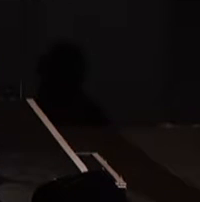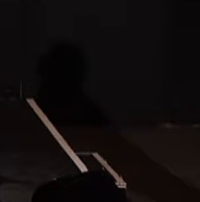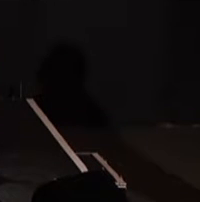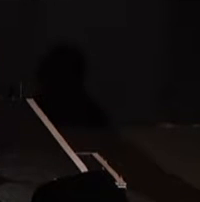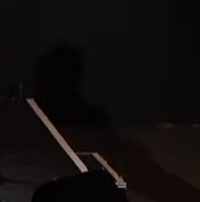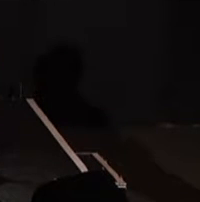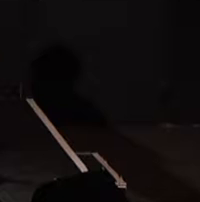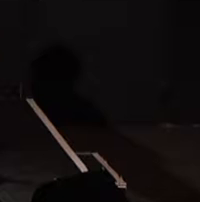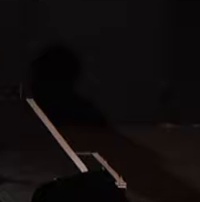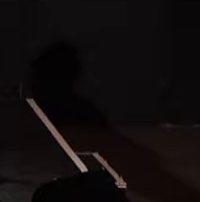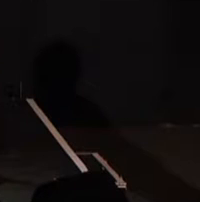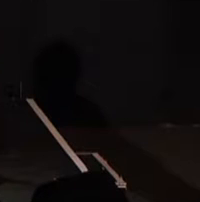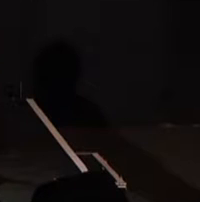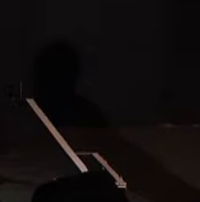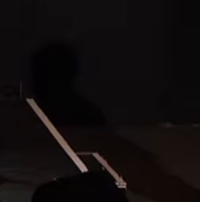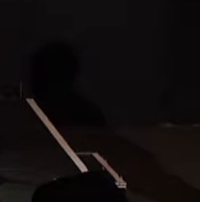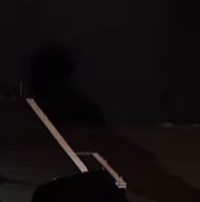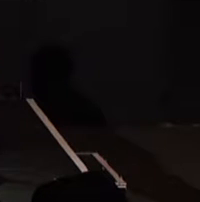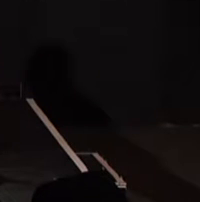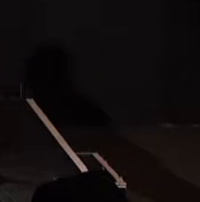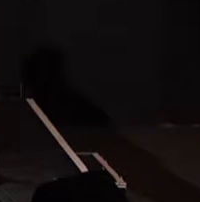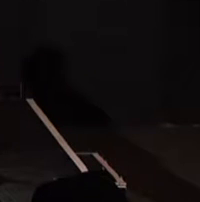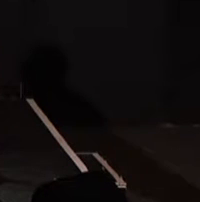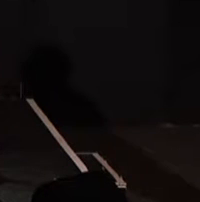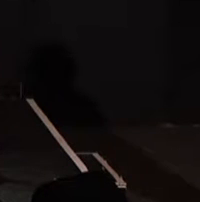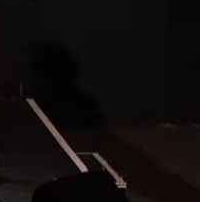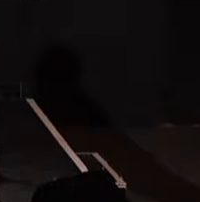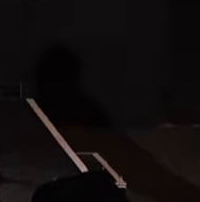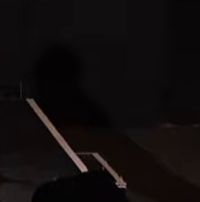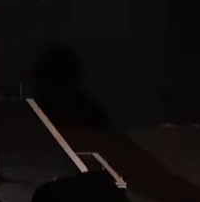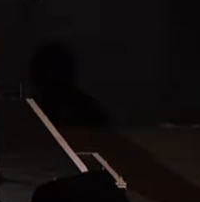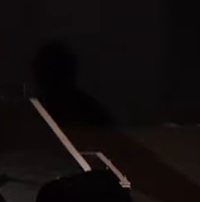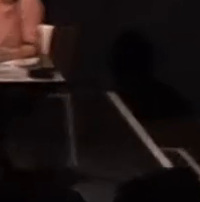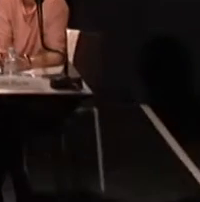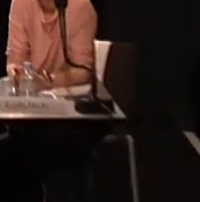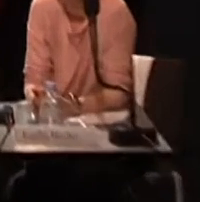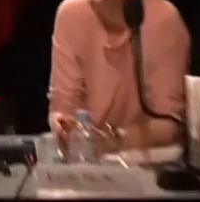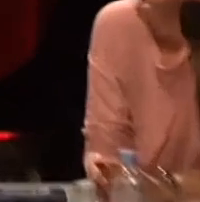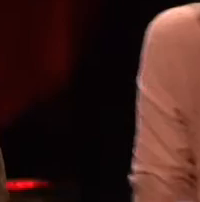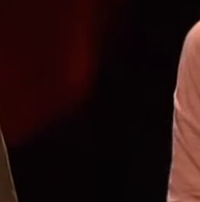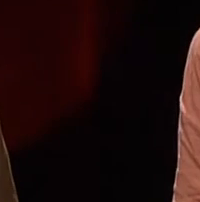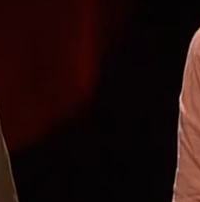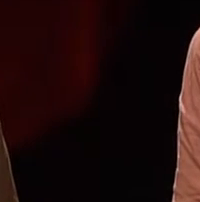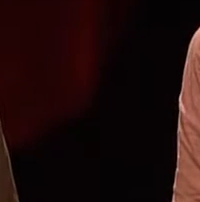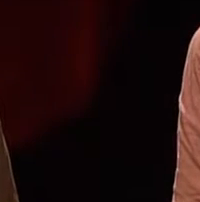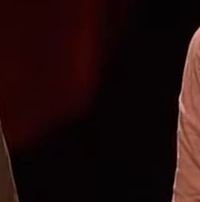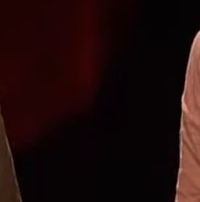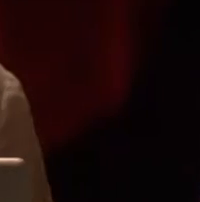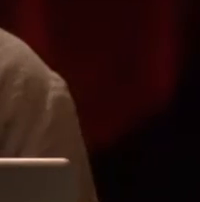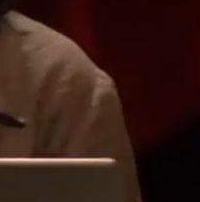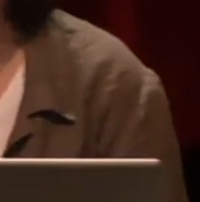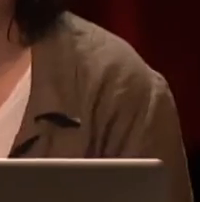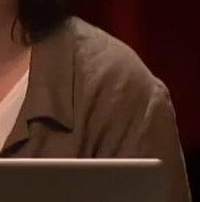me suis permise de venir animer ce débat et de venir aussi avec mon université populaire à qui j'ai transmis l'invitation.